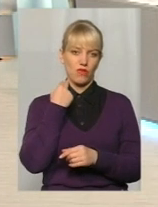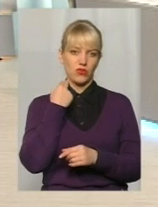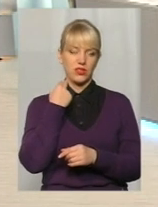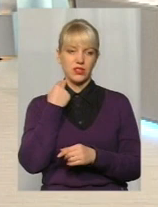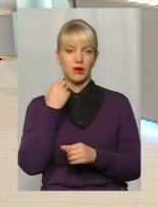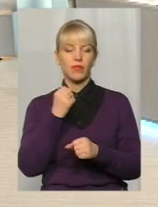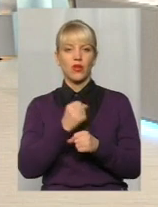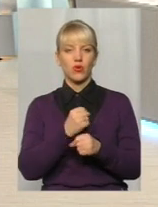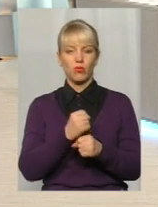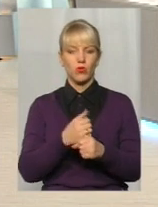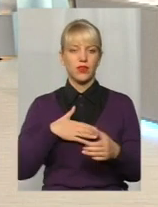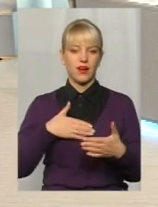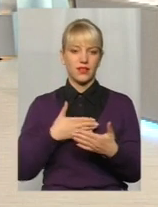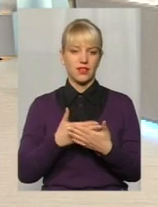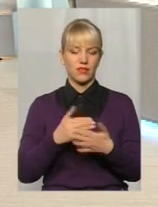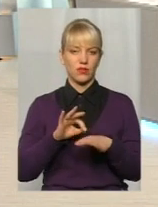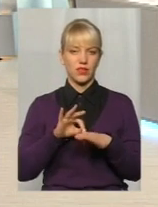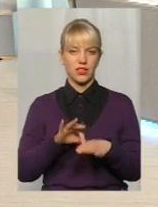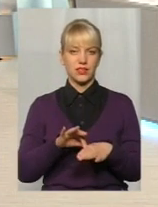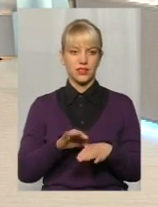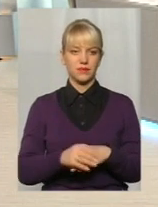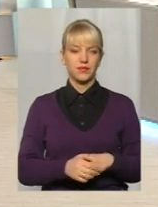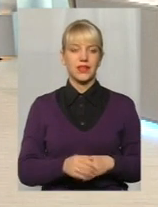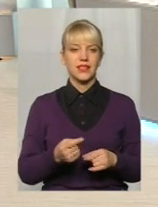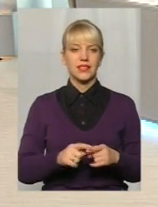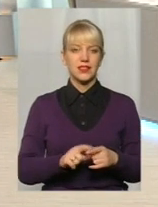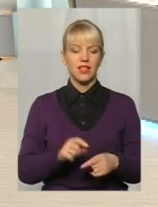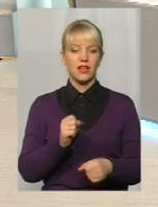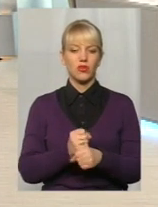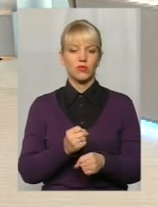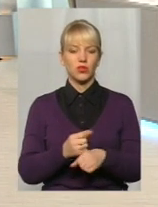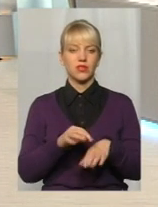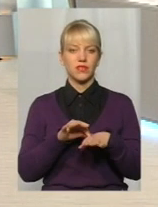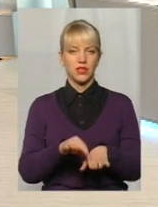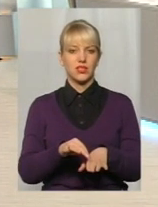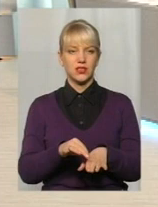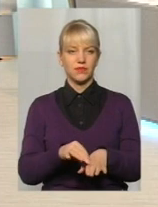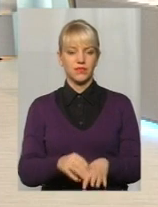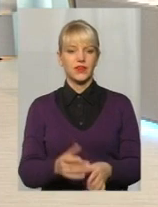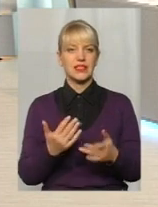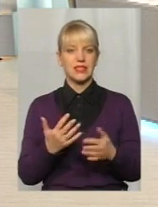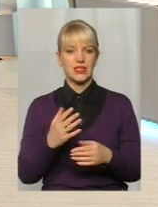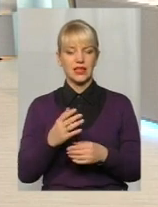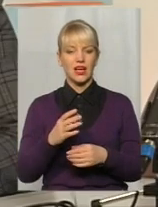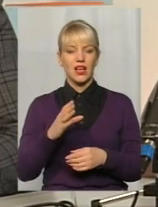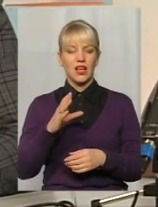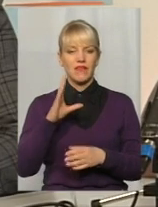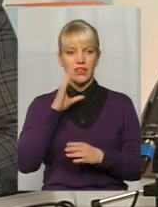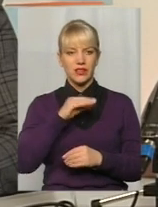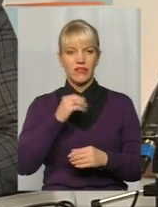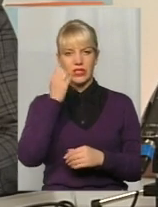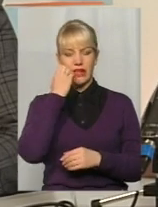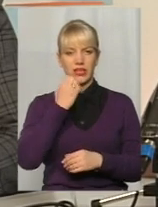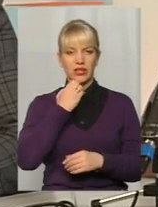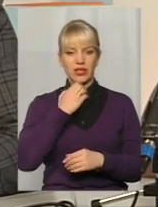робота досить таки активно ведеться. Ця робота також ведеться настільки активно завдяки засобам масової